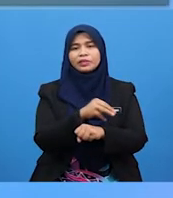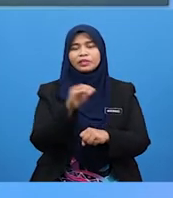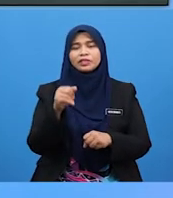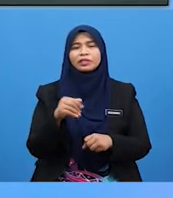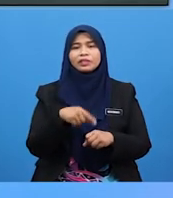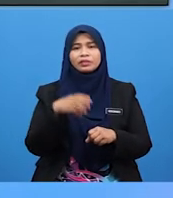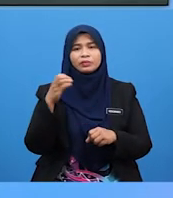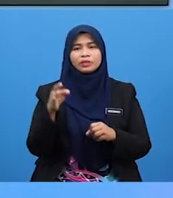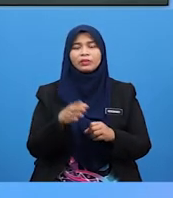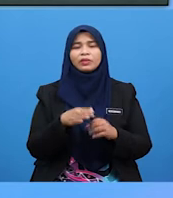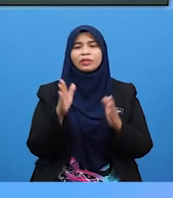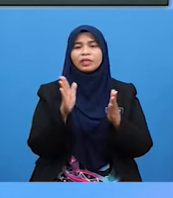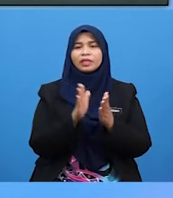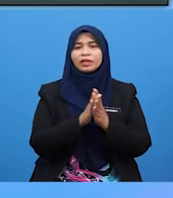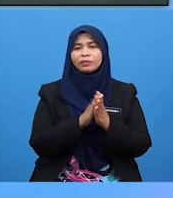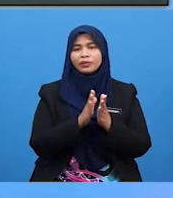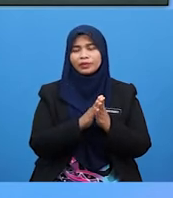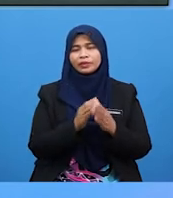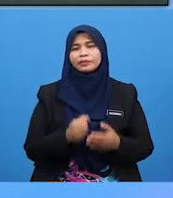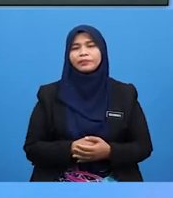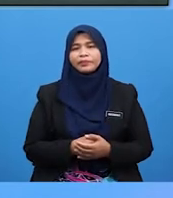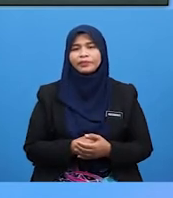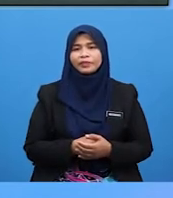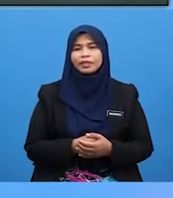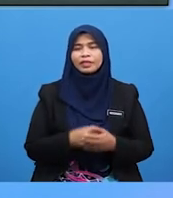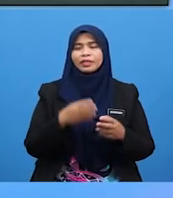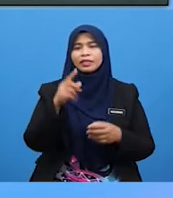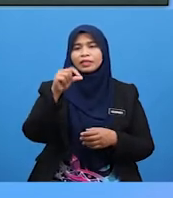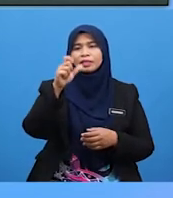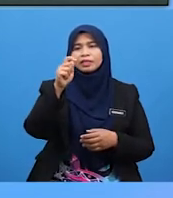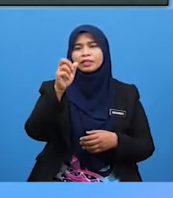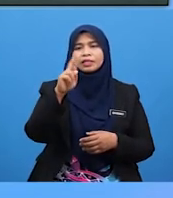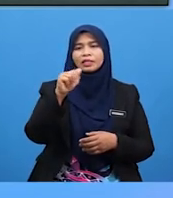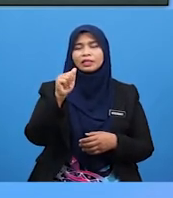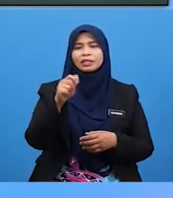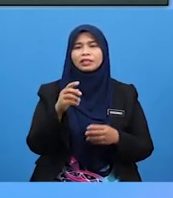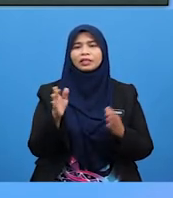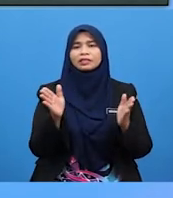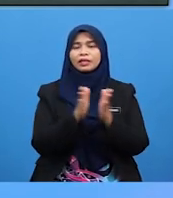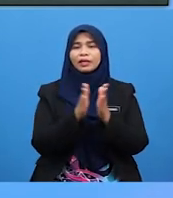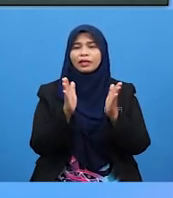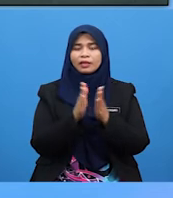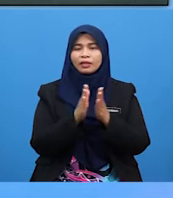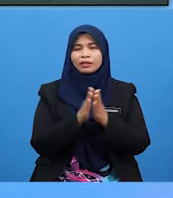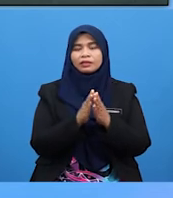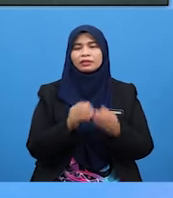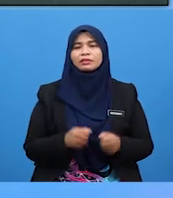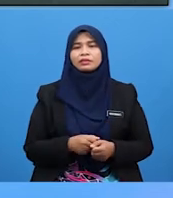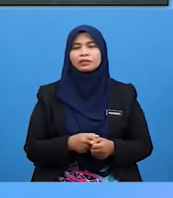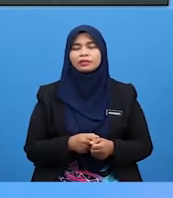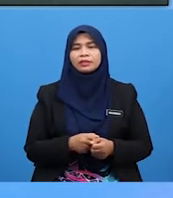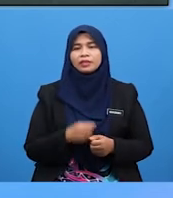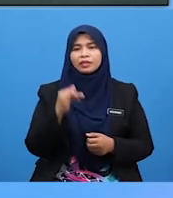Adalah Simbal Simbal Adalah Satu Contoh Alat Muzik Yang Dibunyikan